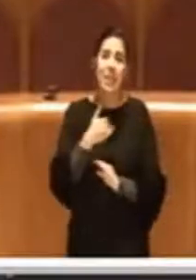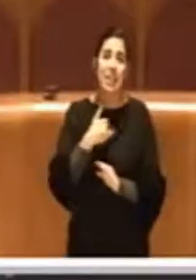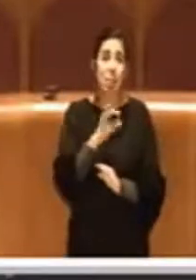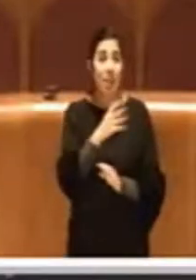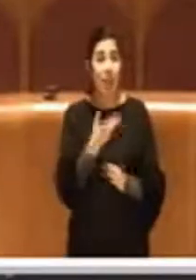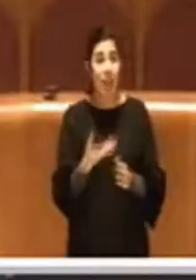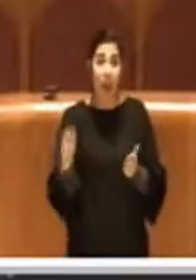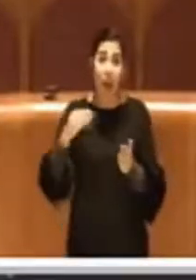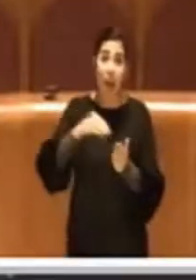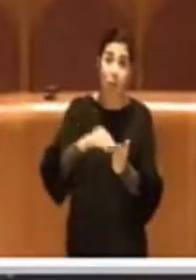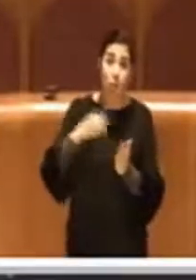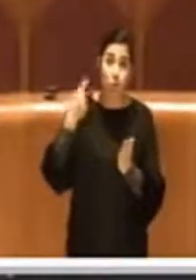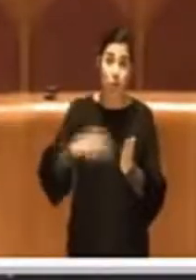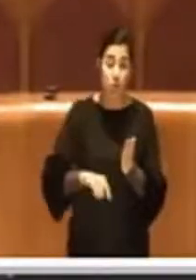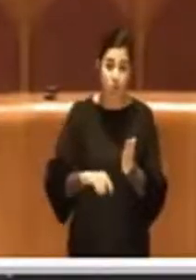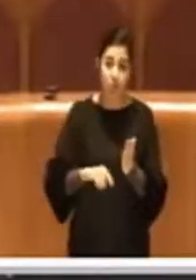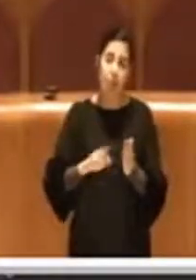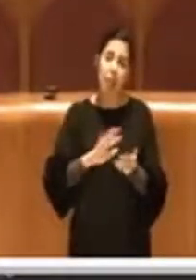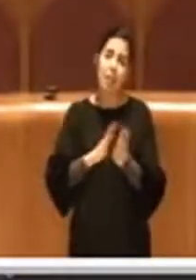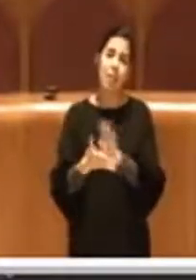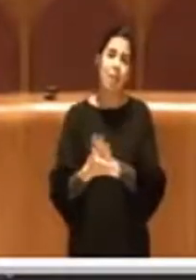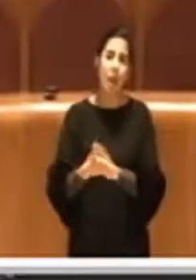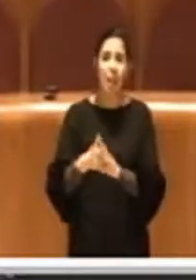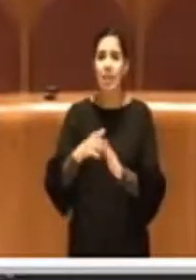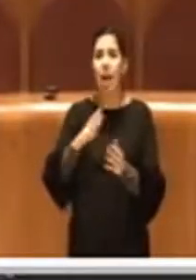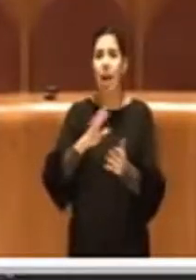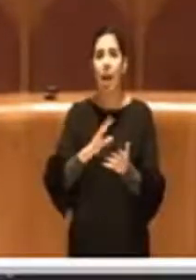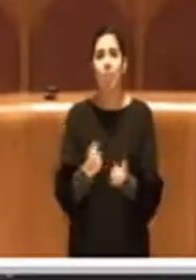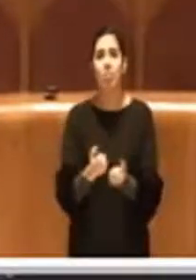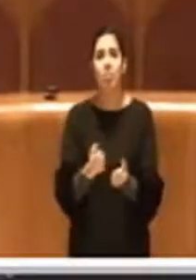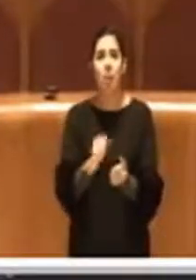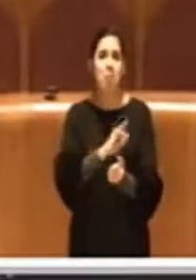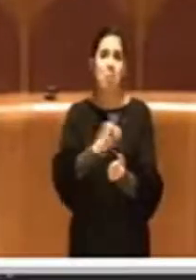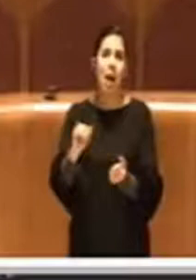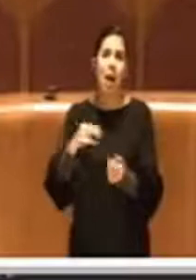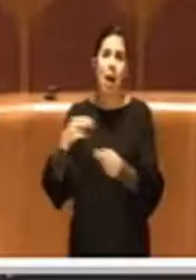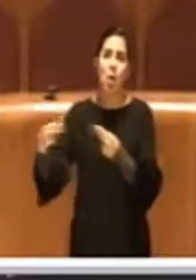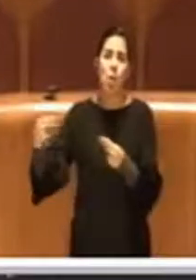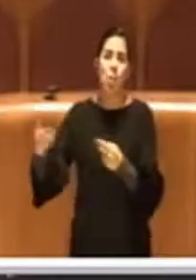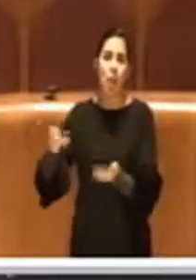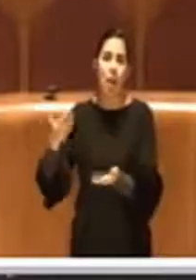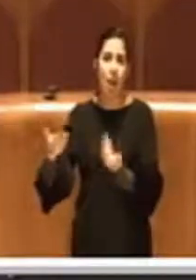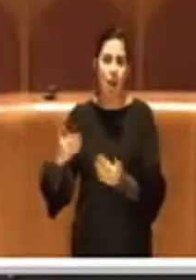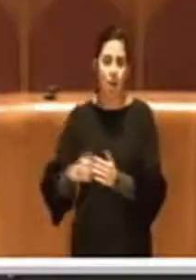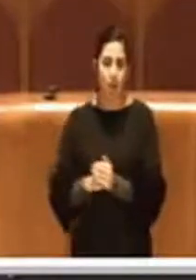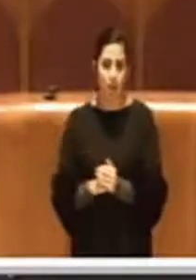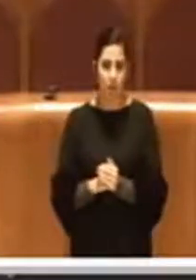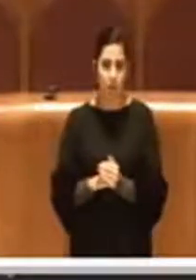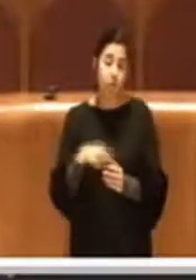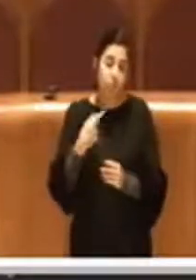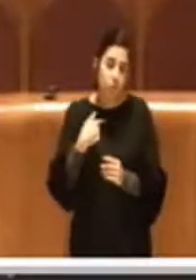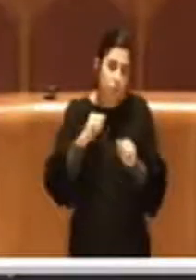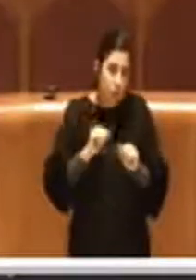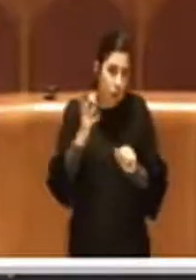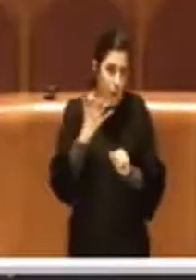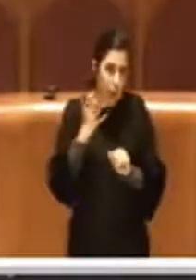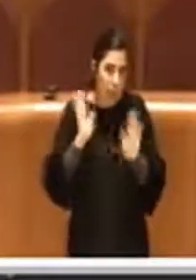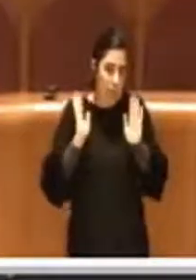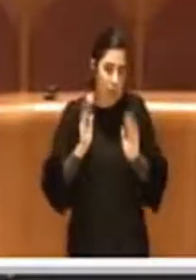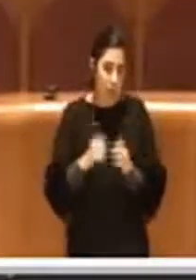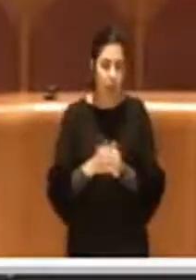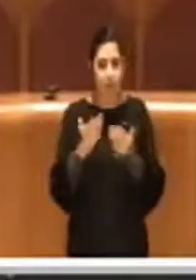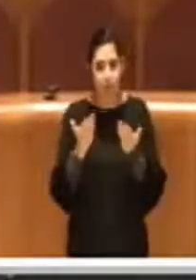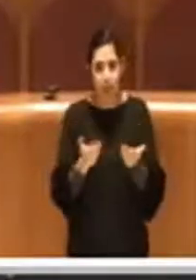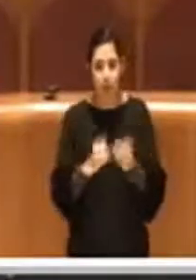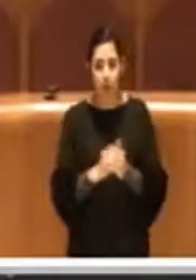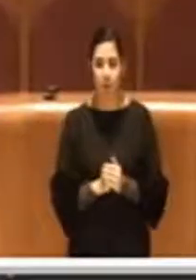invece l'immediata eseguibilità di questo indirizzo. Poi posso tagliare, carità. Prego.